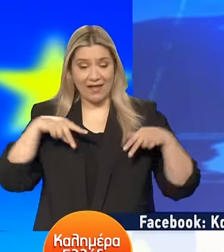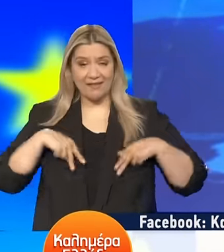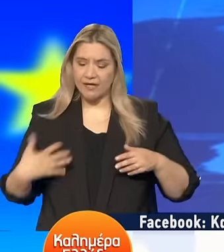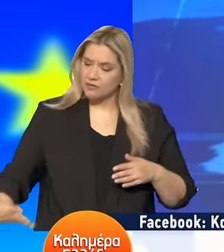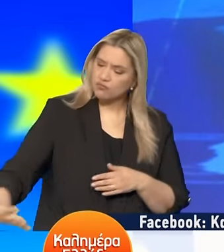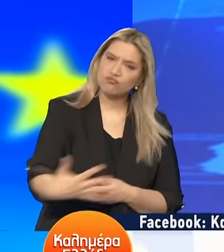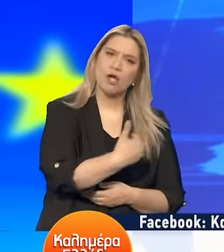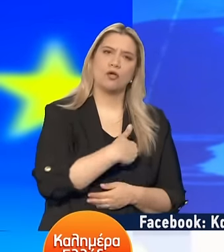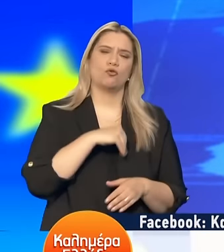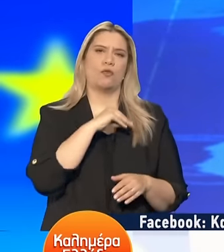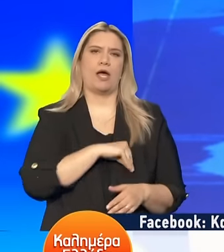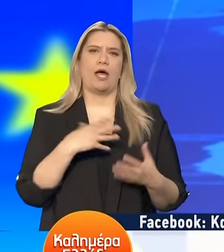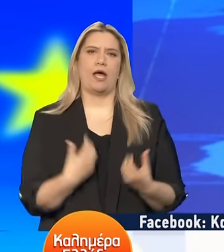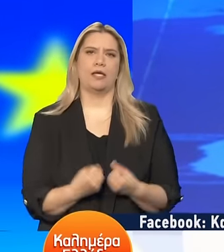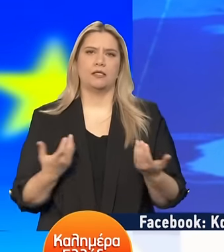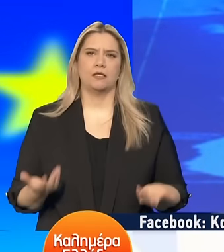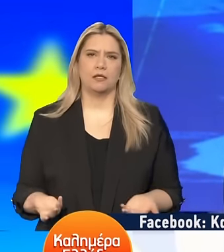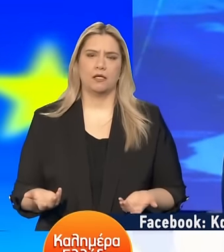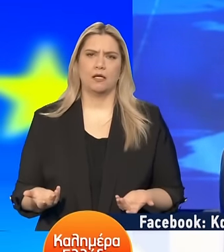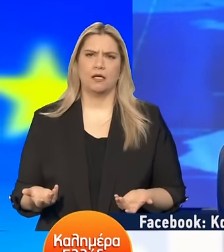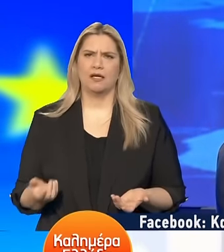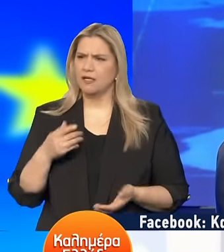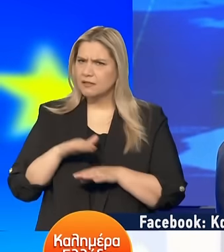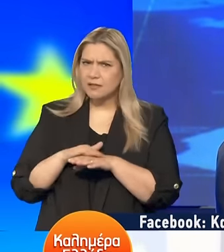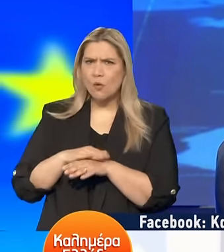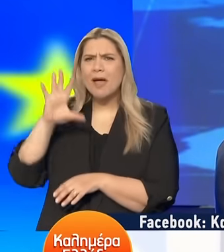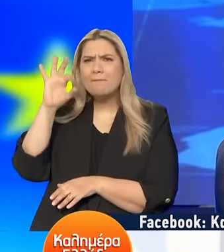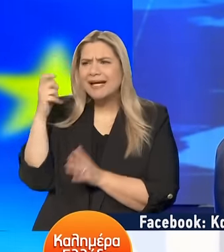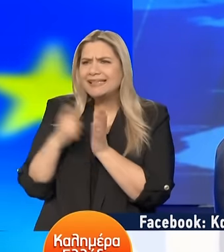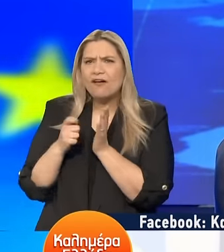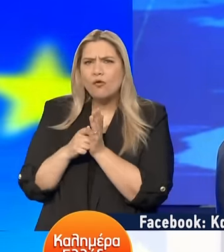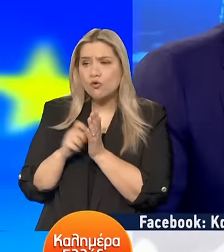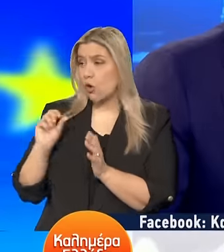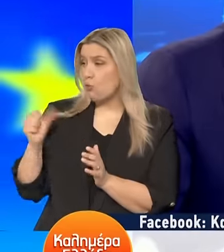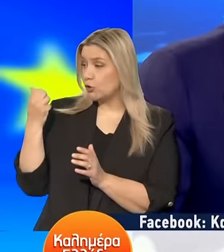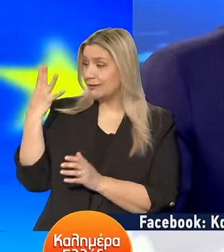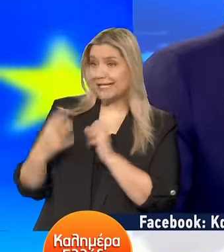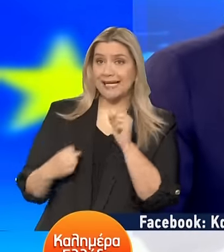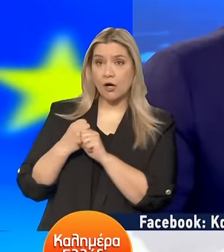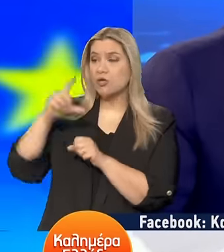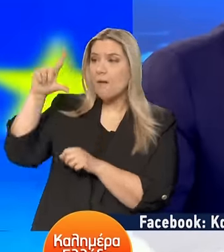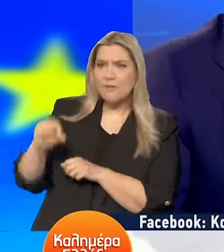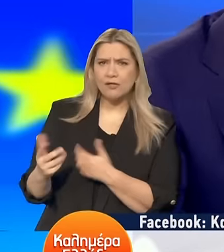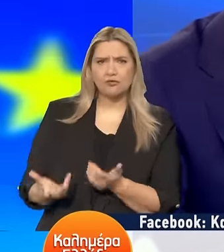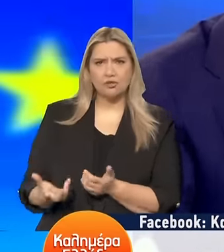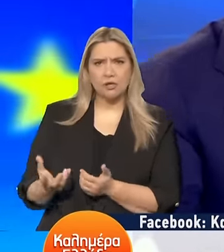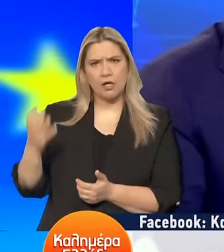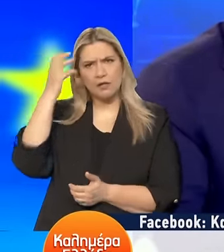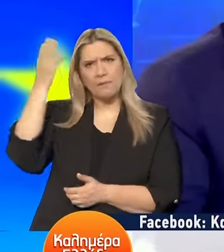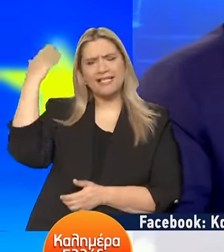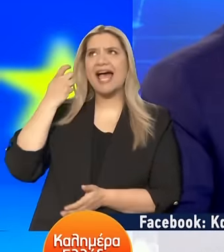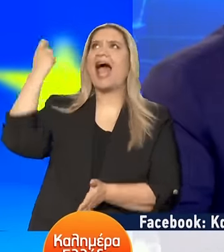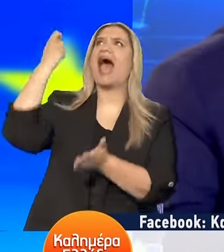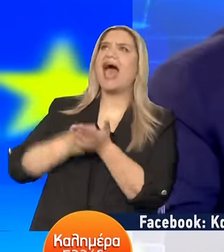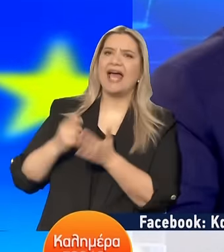Όσο να μην έχει μειώσει φόρους αυτή η κυβέρνηση Μα 50 φόρους μειώσαμε την πρώτη τετρέτια Ξεχνάτε από πού βρεθήκαμε Με τον ένφι εκεί που